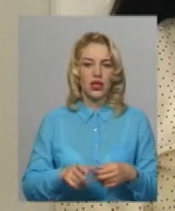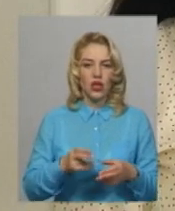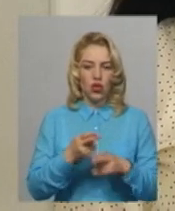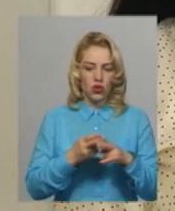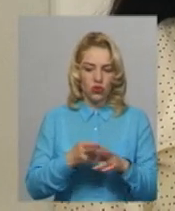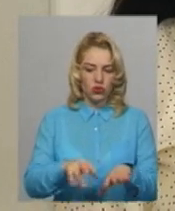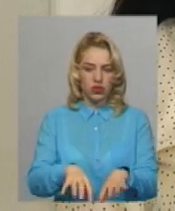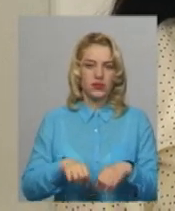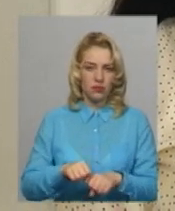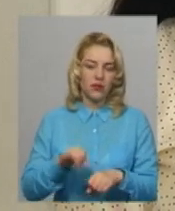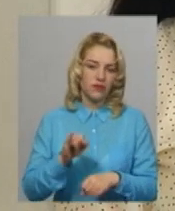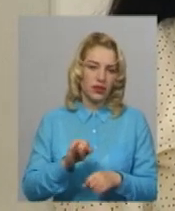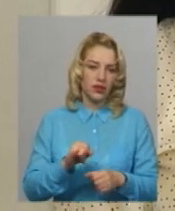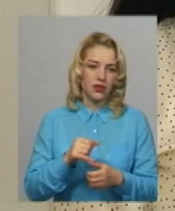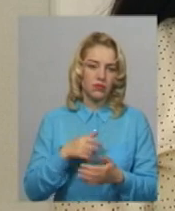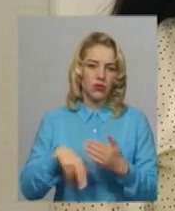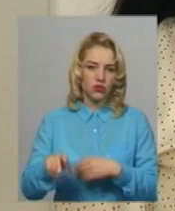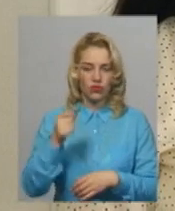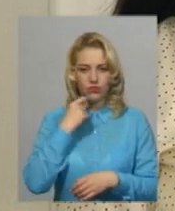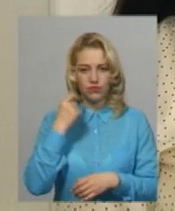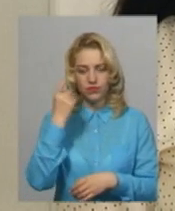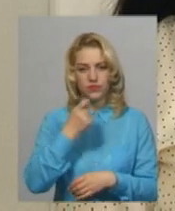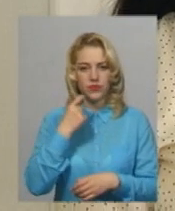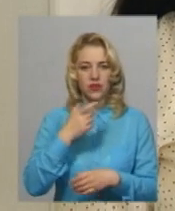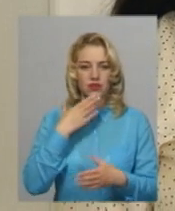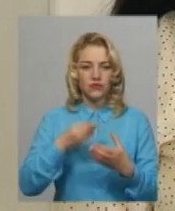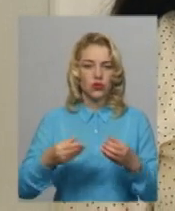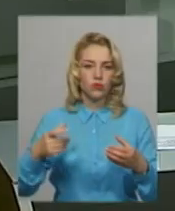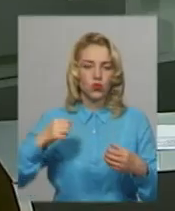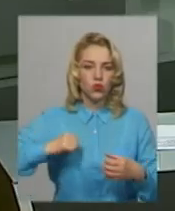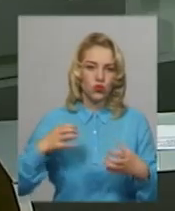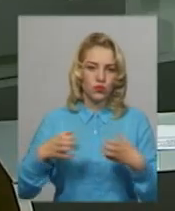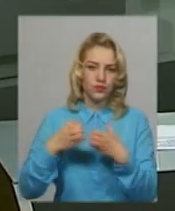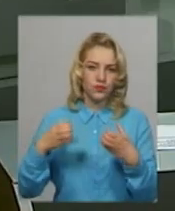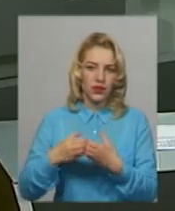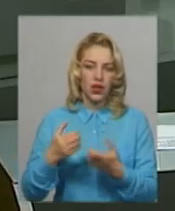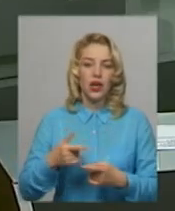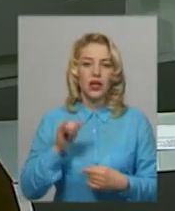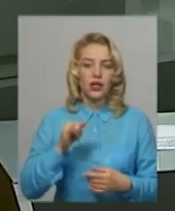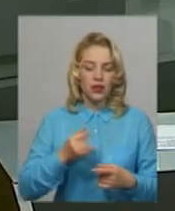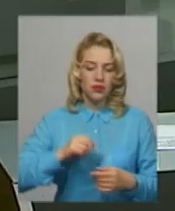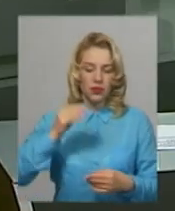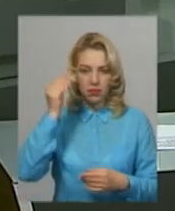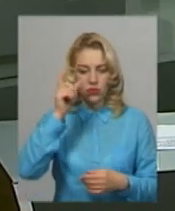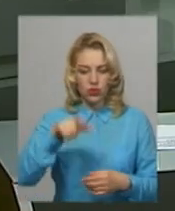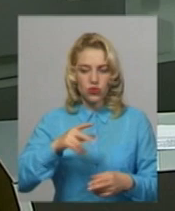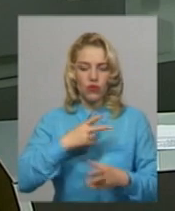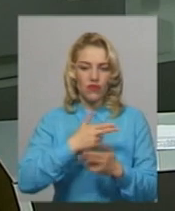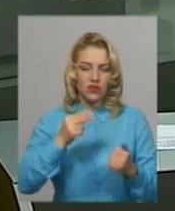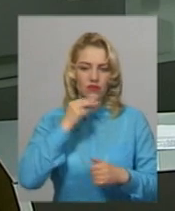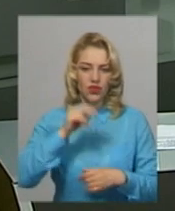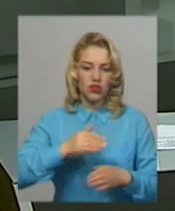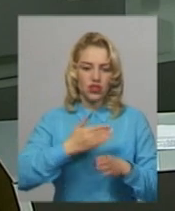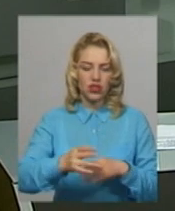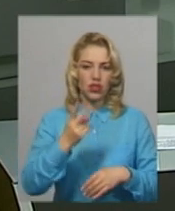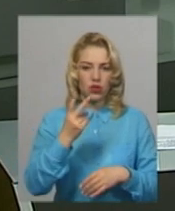злочину та пішов розпивати напої своїм знайомим. Підозрюваного визнали винним за частиною